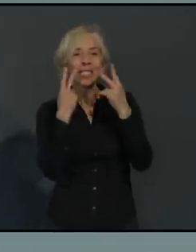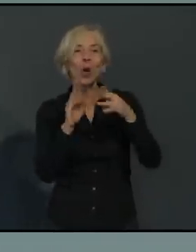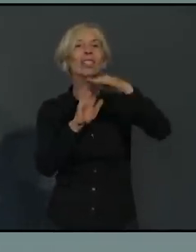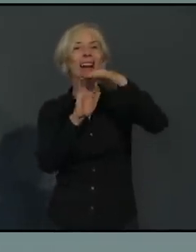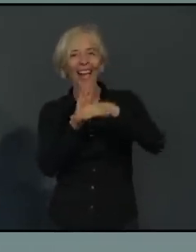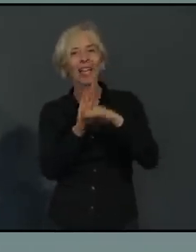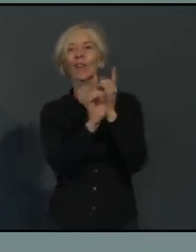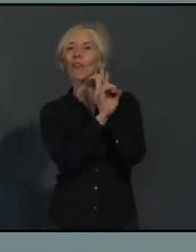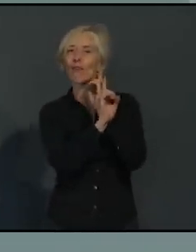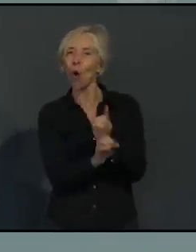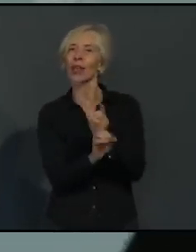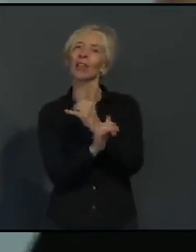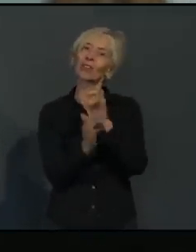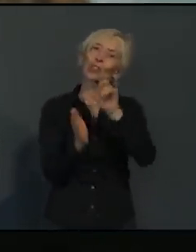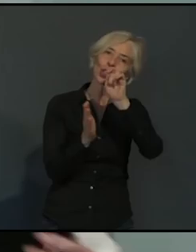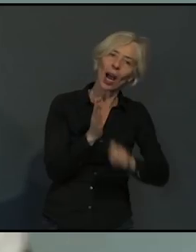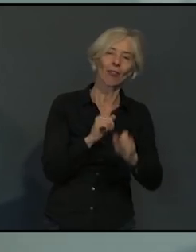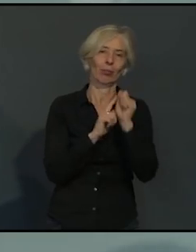Corona-Maßnahmen bisher. Herr Trebes, bitte.